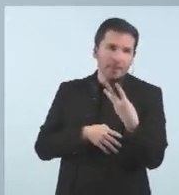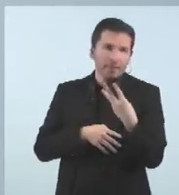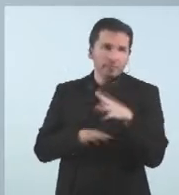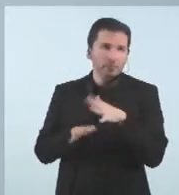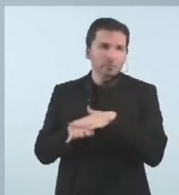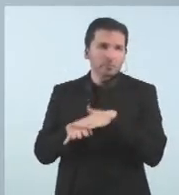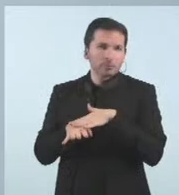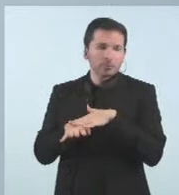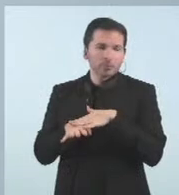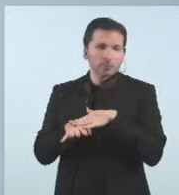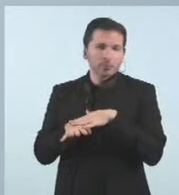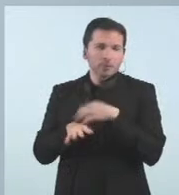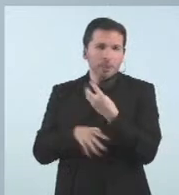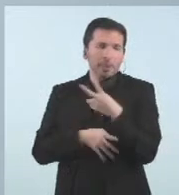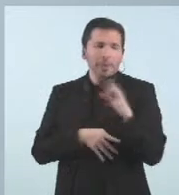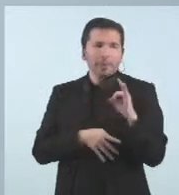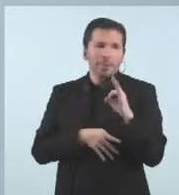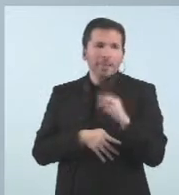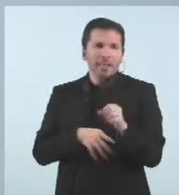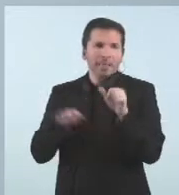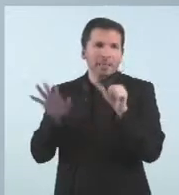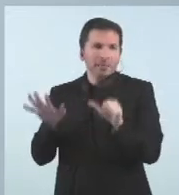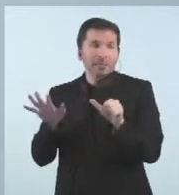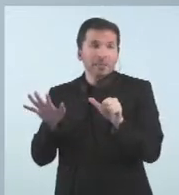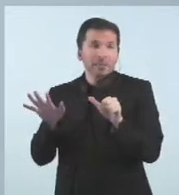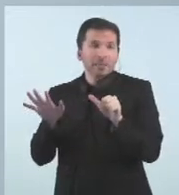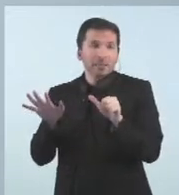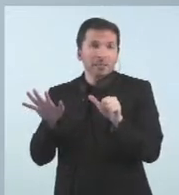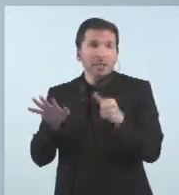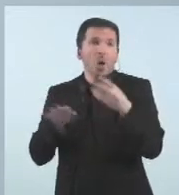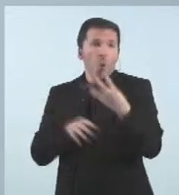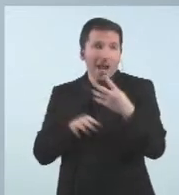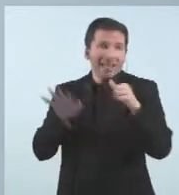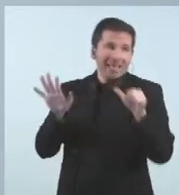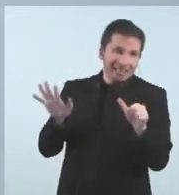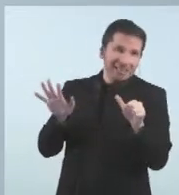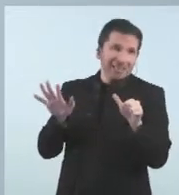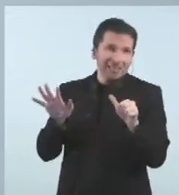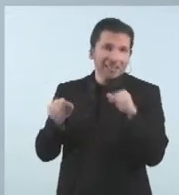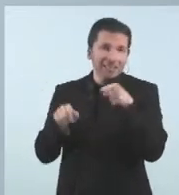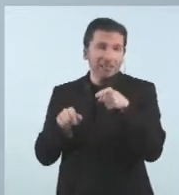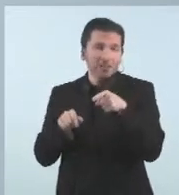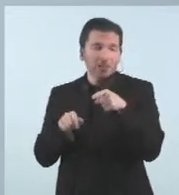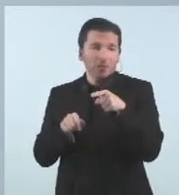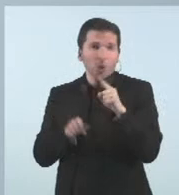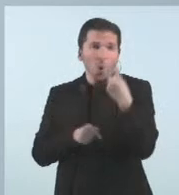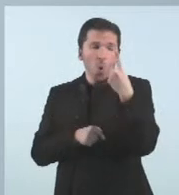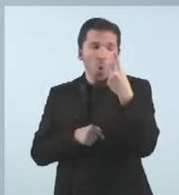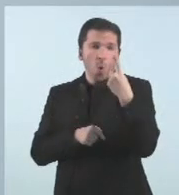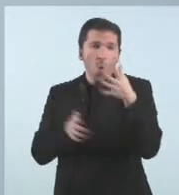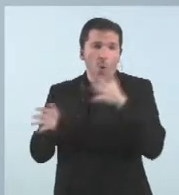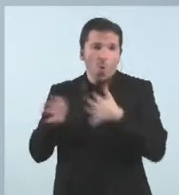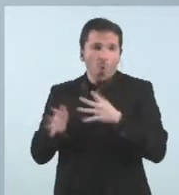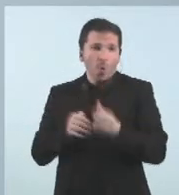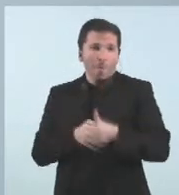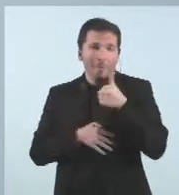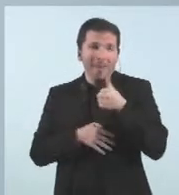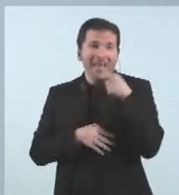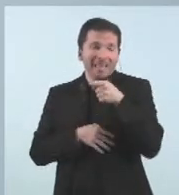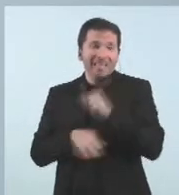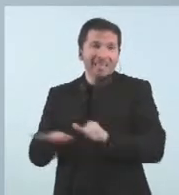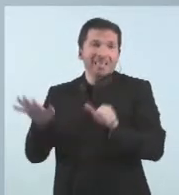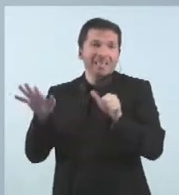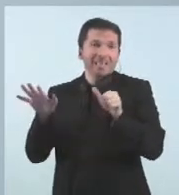no, de 20.746, 767 n'han registrat més d'un episodi. D'aquestes, 763